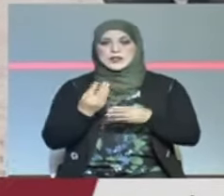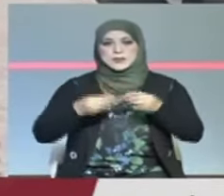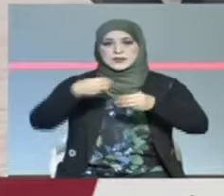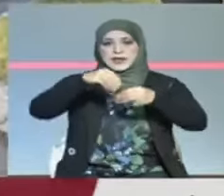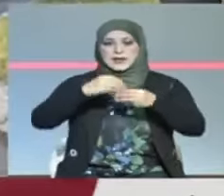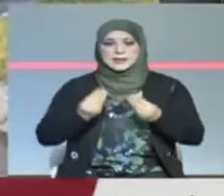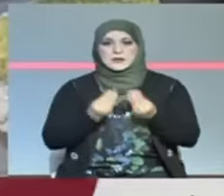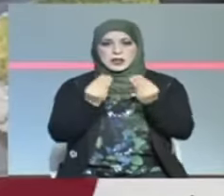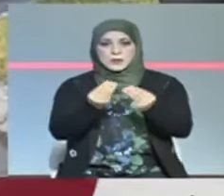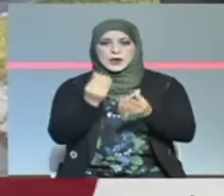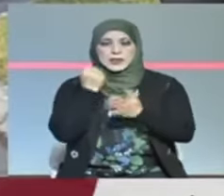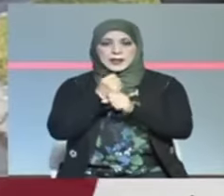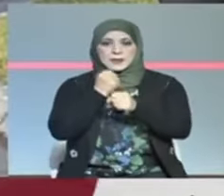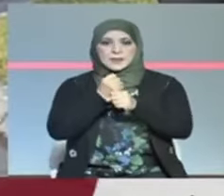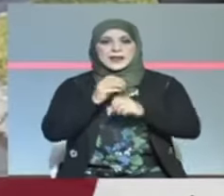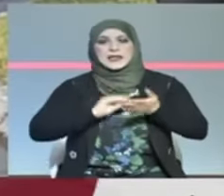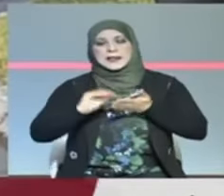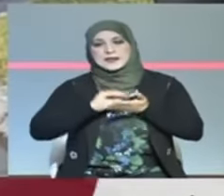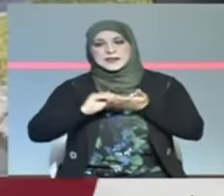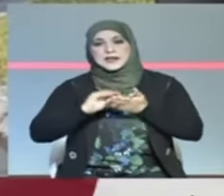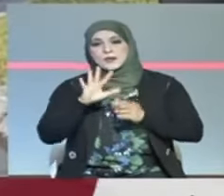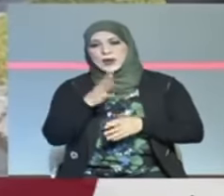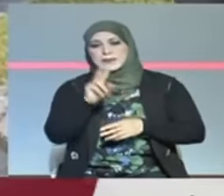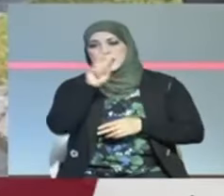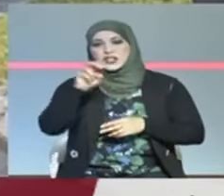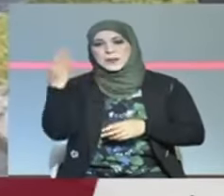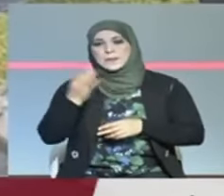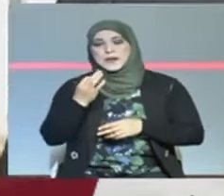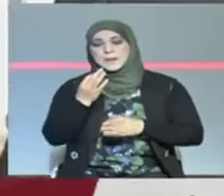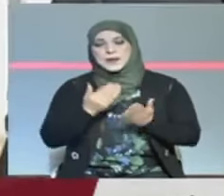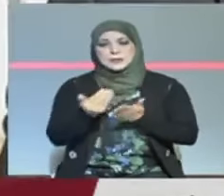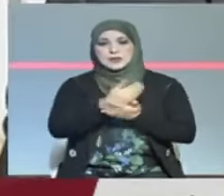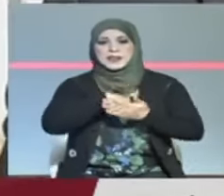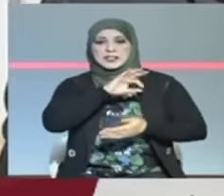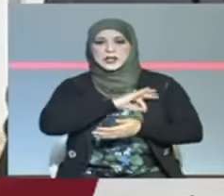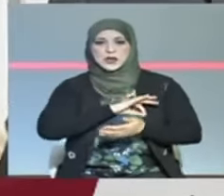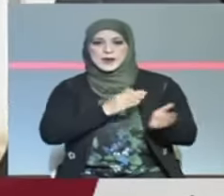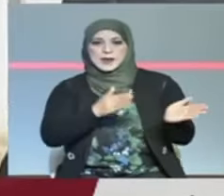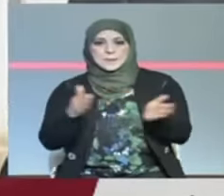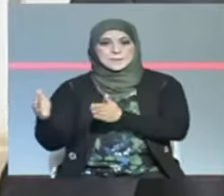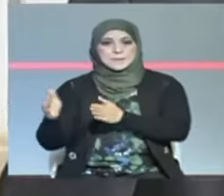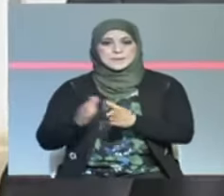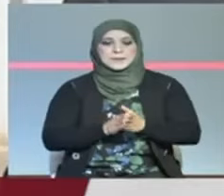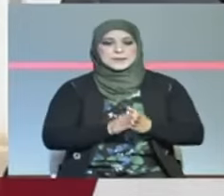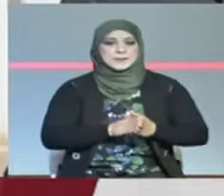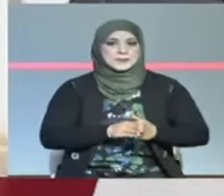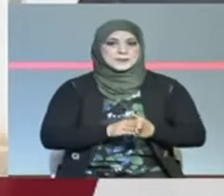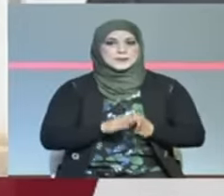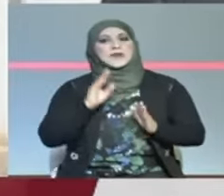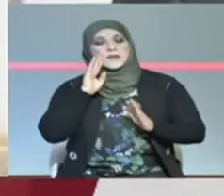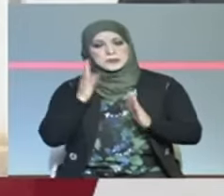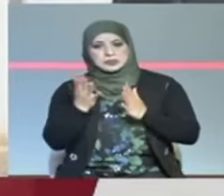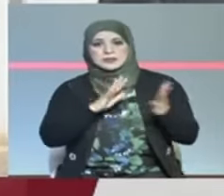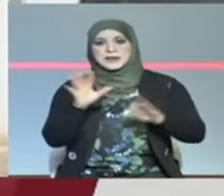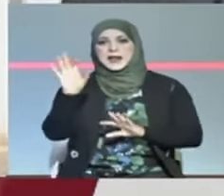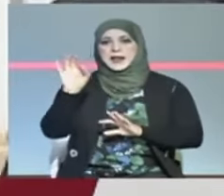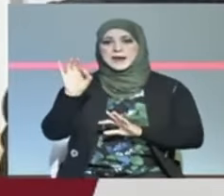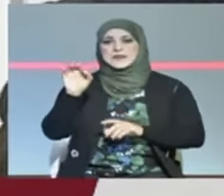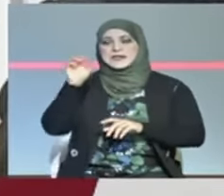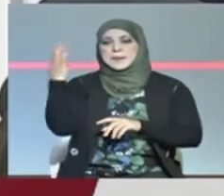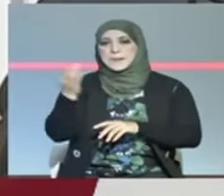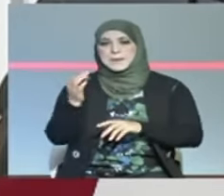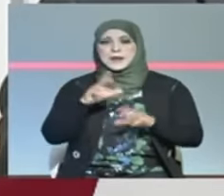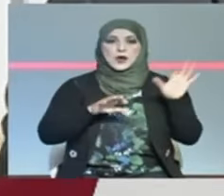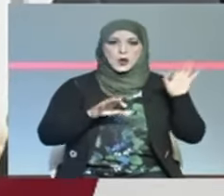الإدارية المقدرة بحوالي 20% من الناتج القومي الخام أما حصة التناوب يعني 50% يشتغل 50